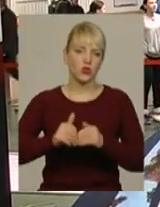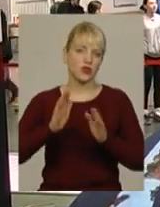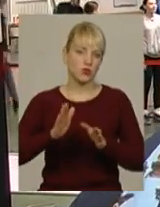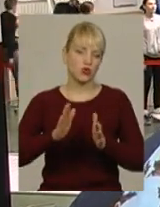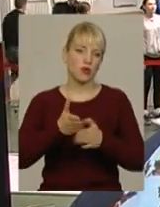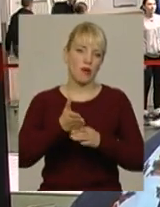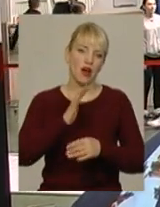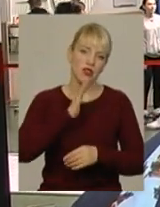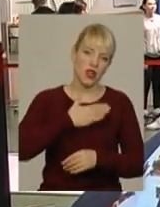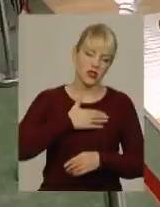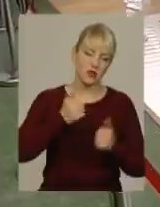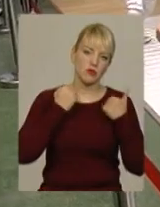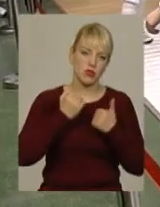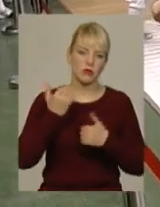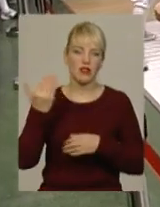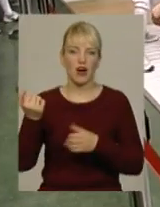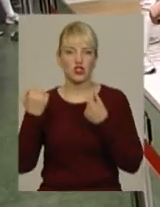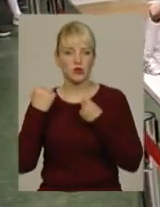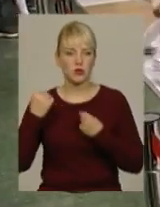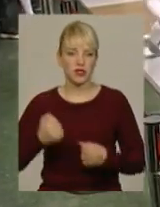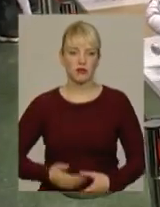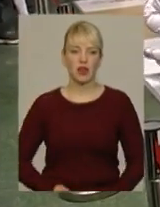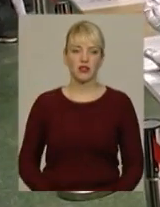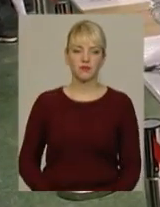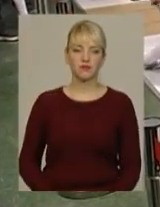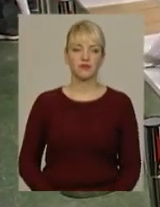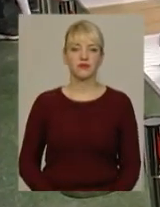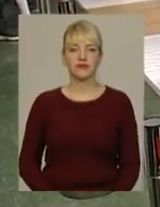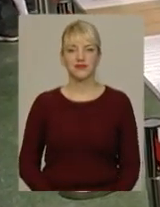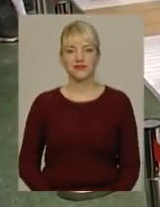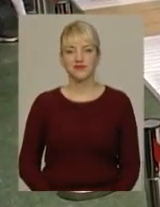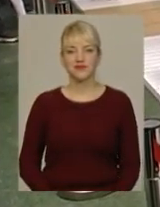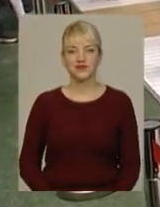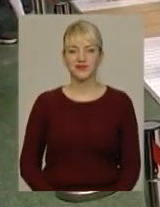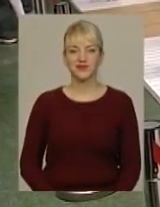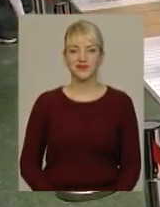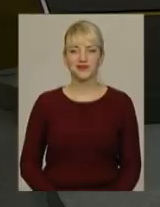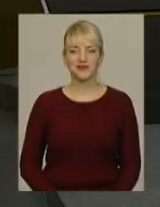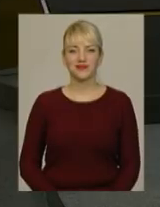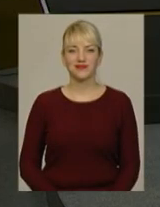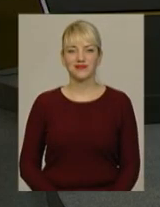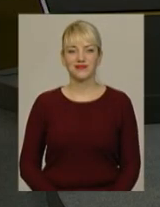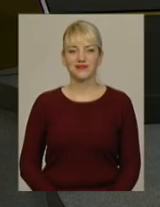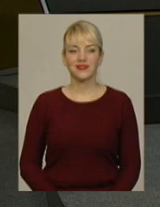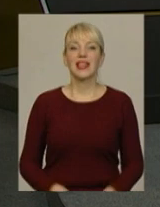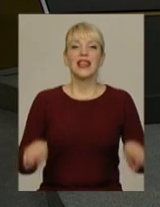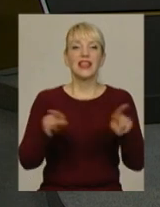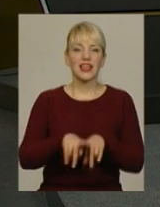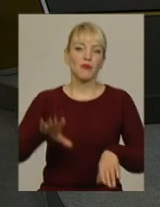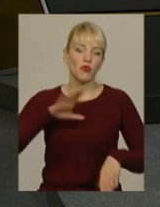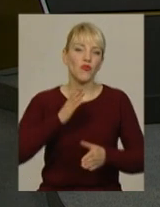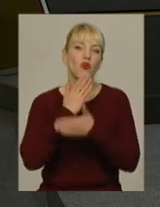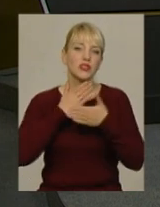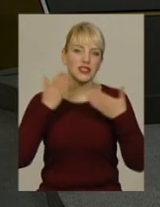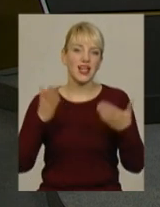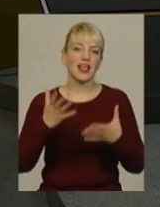спортсменам, і вашим спортсменам. Вікторія Паламар, Дем'ян Цегольник. Новини Поділля. Центр. Таким був останній